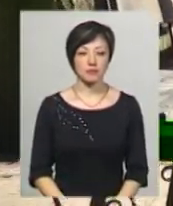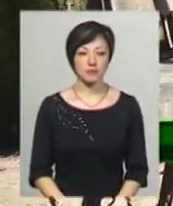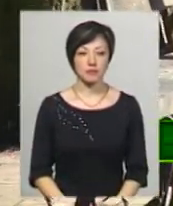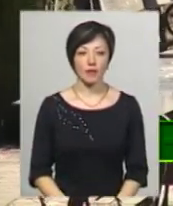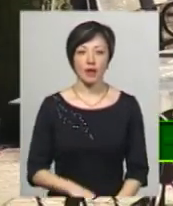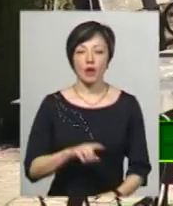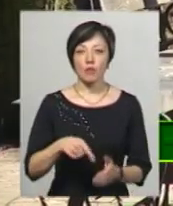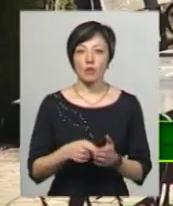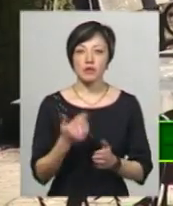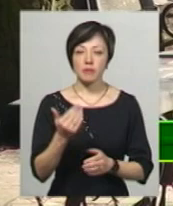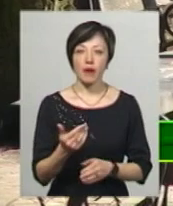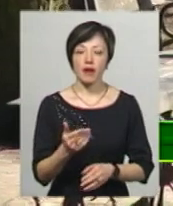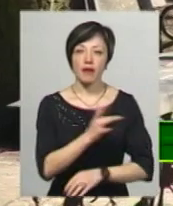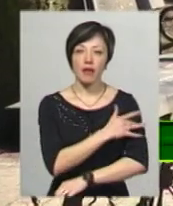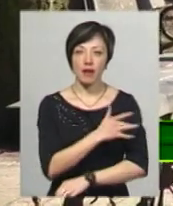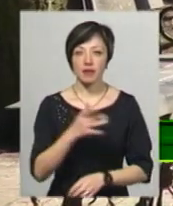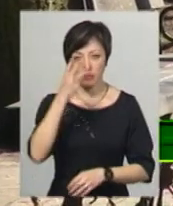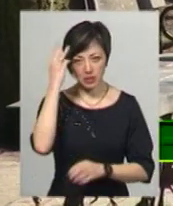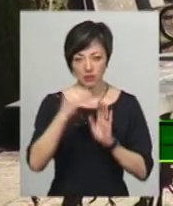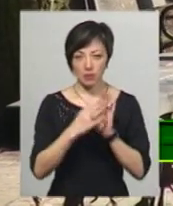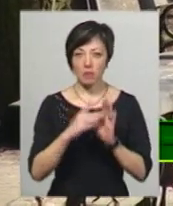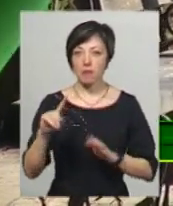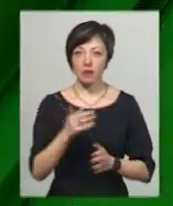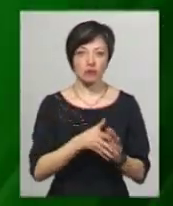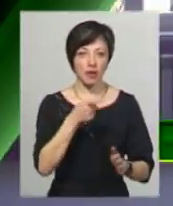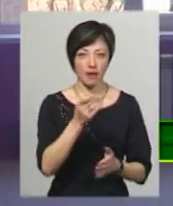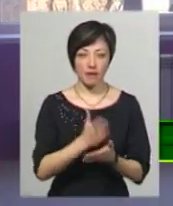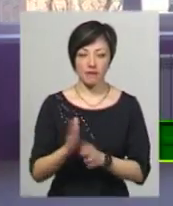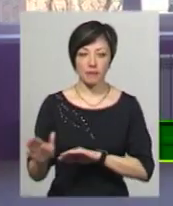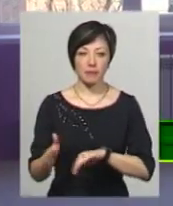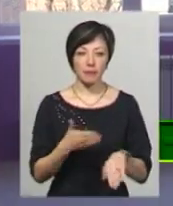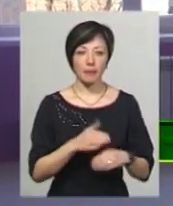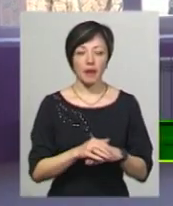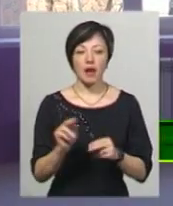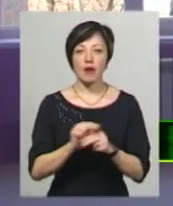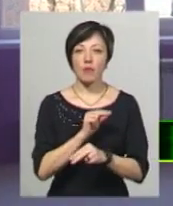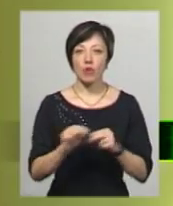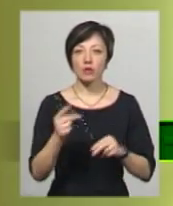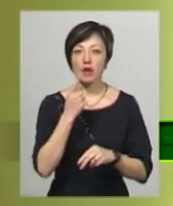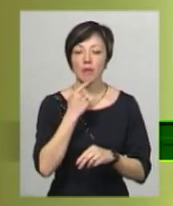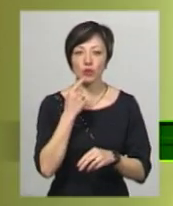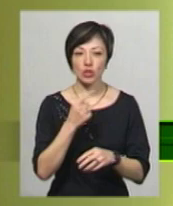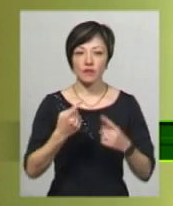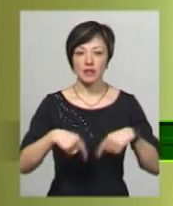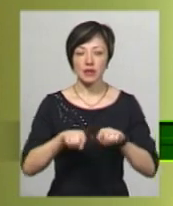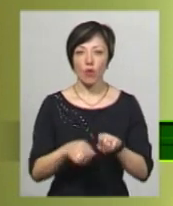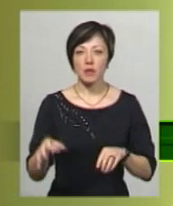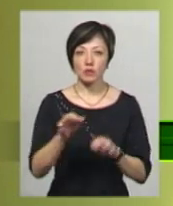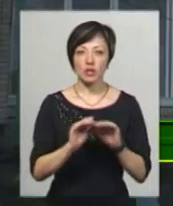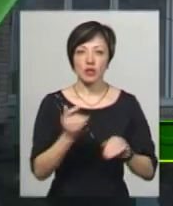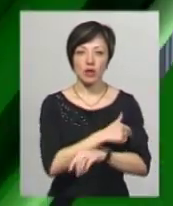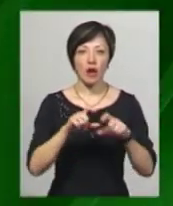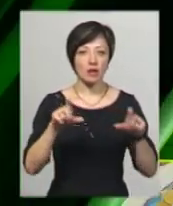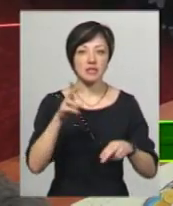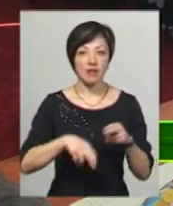Муніципальна няня. На Хмельниччині зареєстровано перші заяви. Ремонт гематологічного відділення обласної дитячої лікарні завершується.